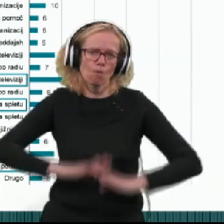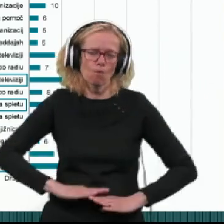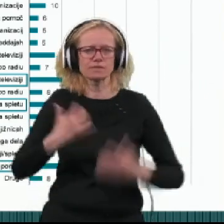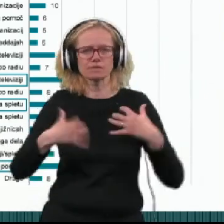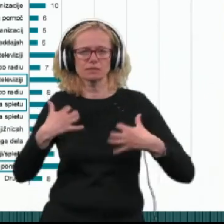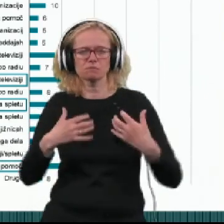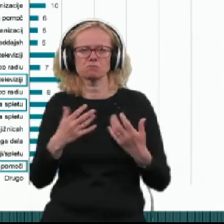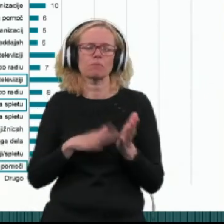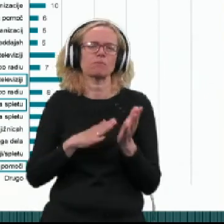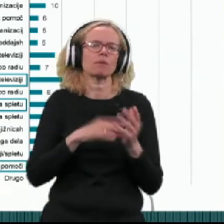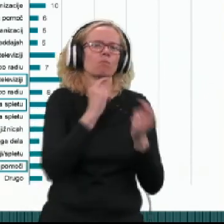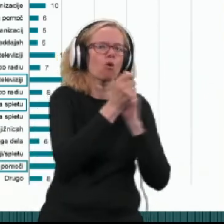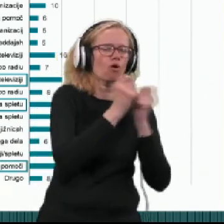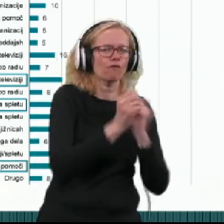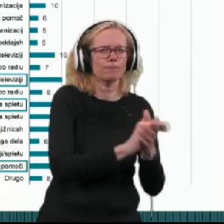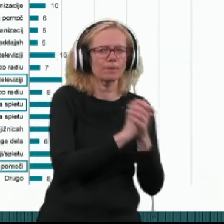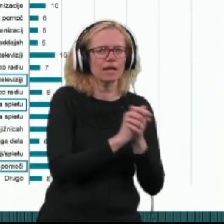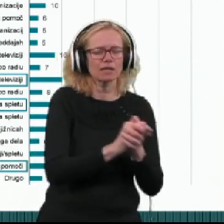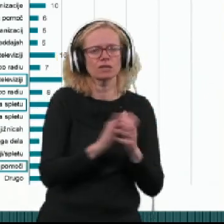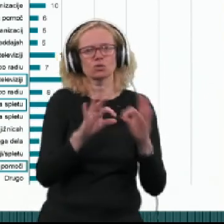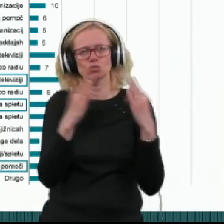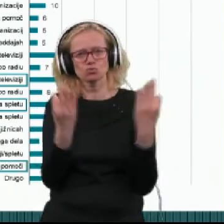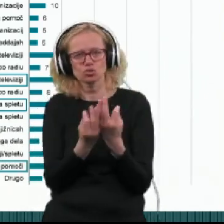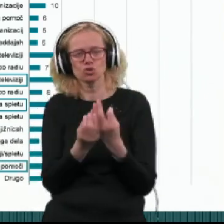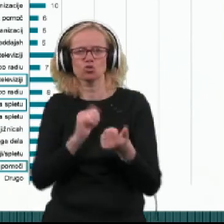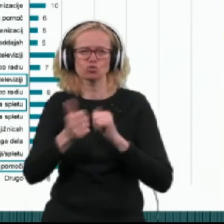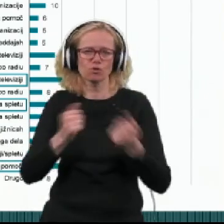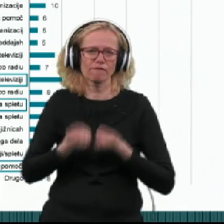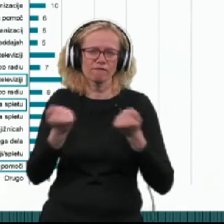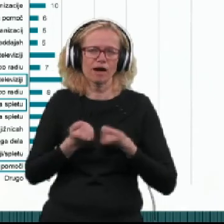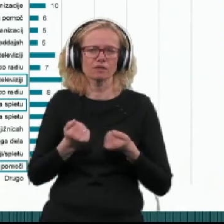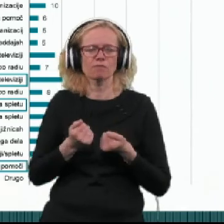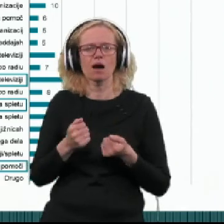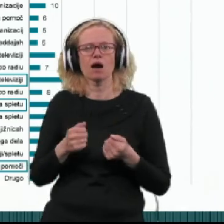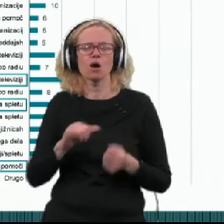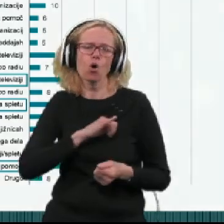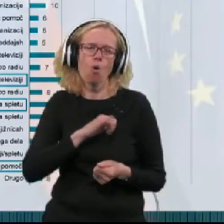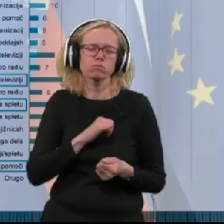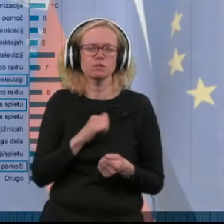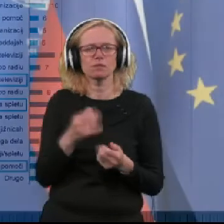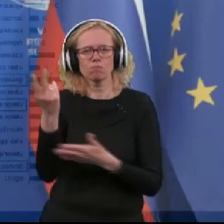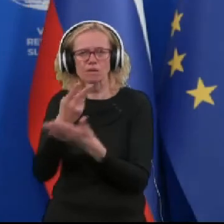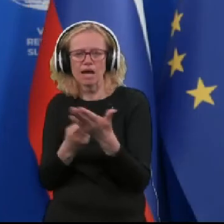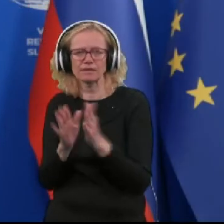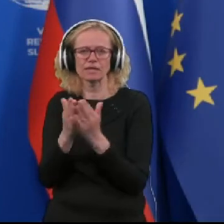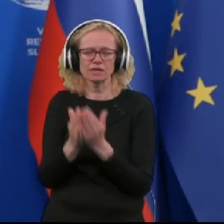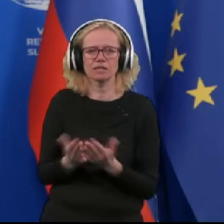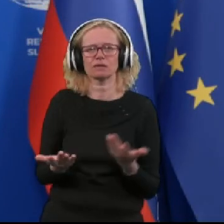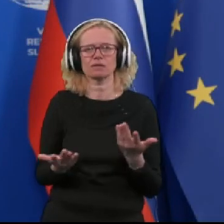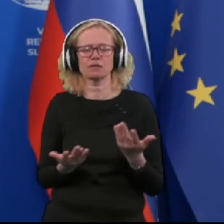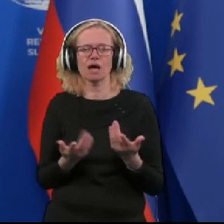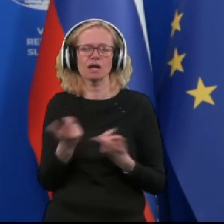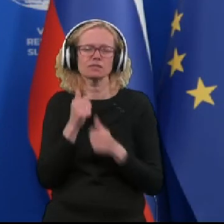spogovori s prijatelji, družino, športno vadbo, različnimi hobiji, kot so branje, knjig ali spremljanje